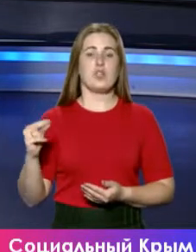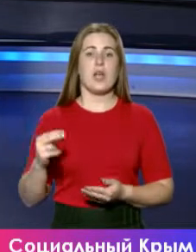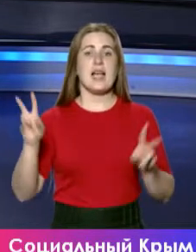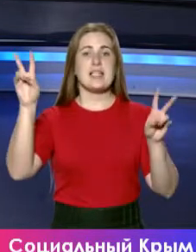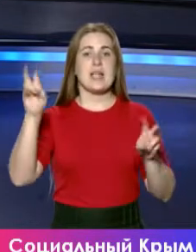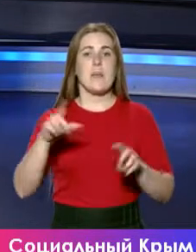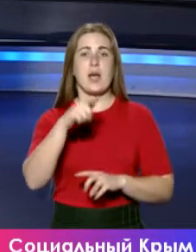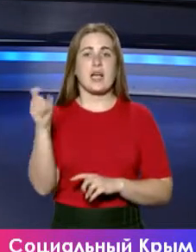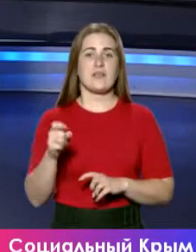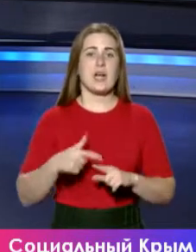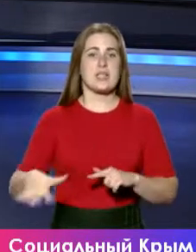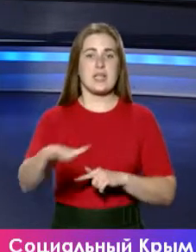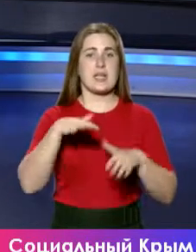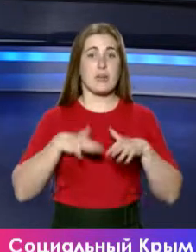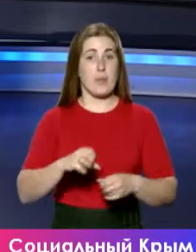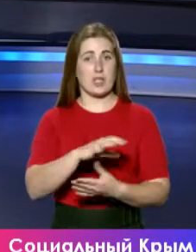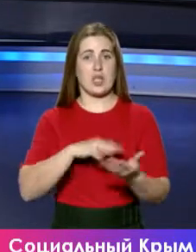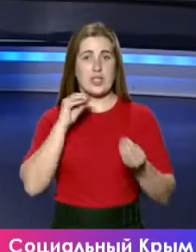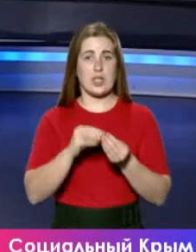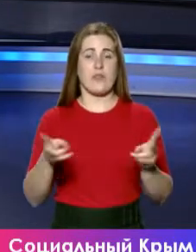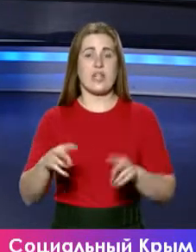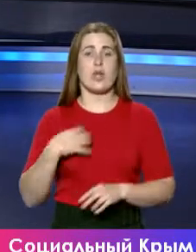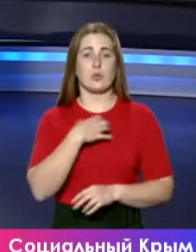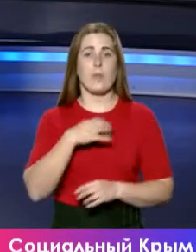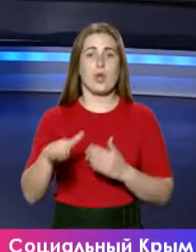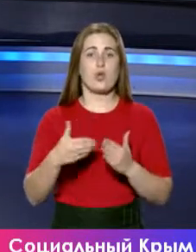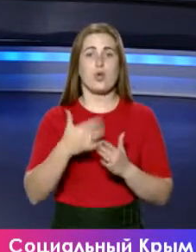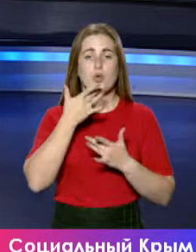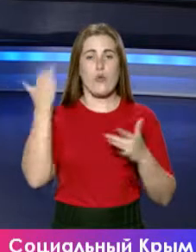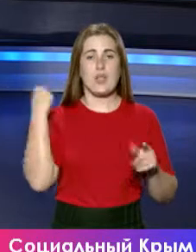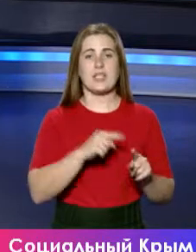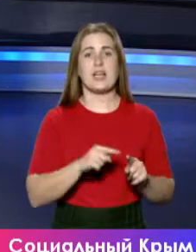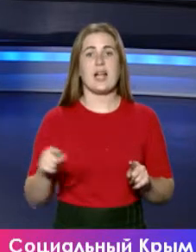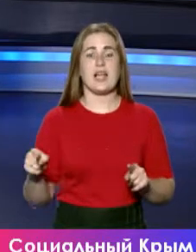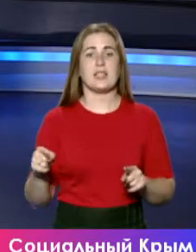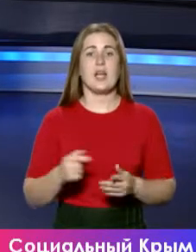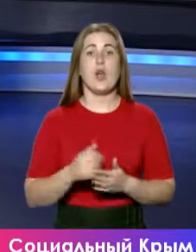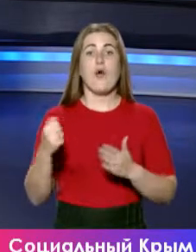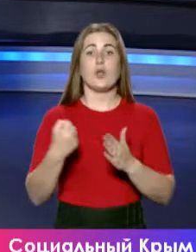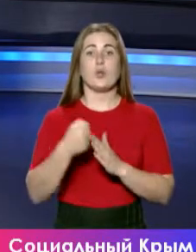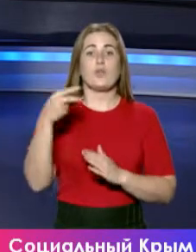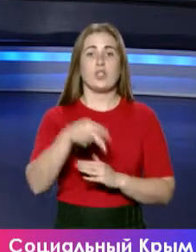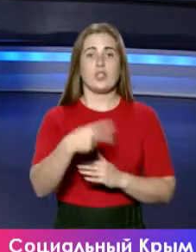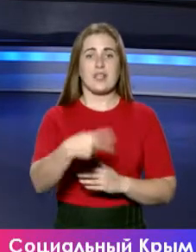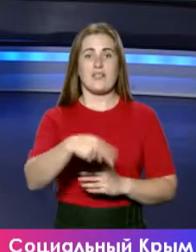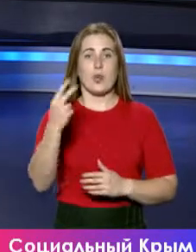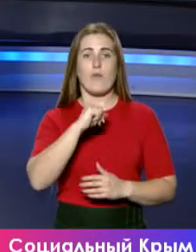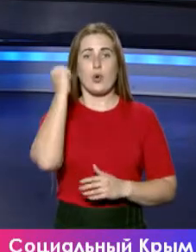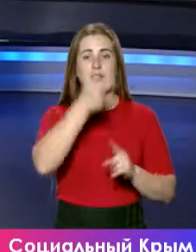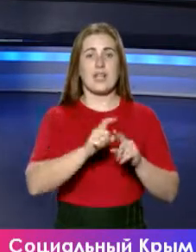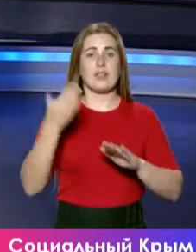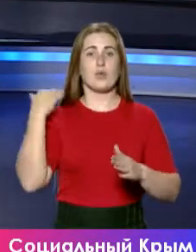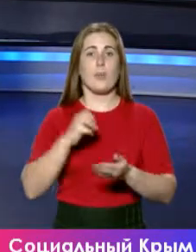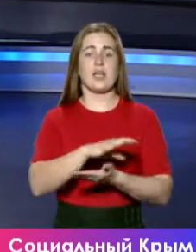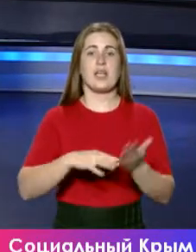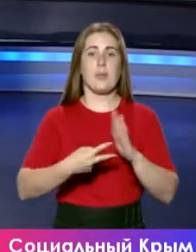тема газификации Крыма продолжает оставаться актуальной еще с советских лет. Но вот до 2022 года не так давно продлили